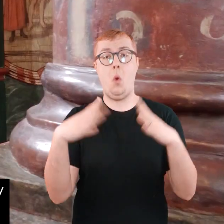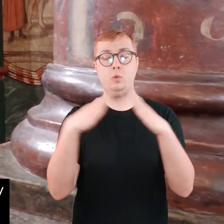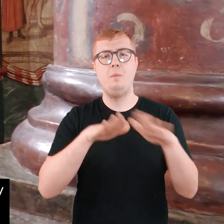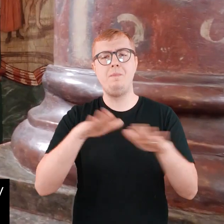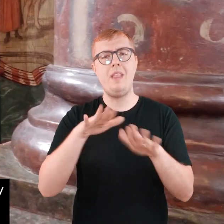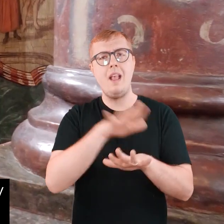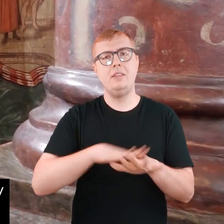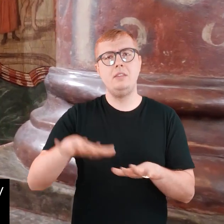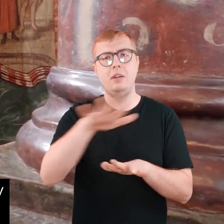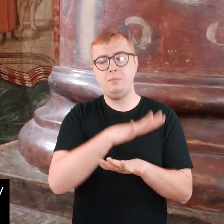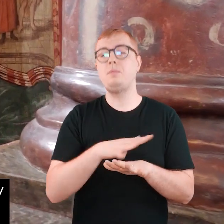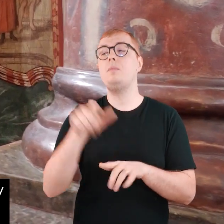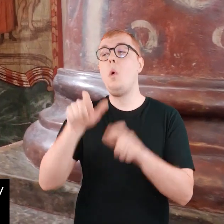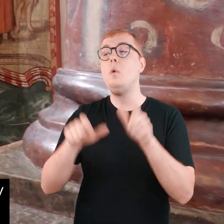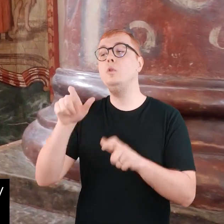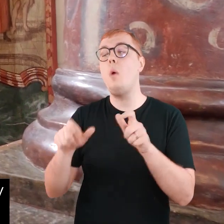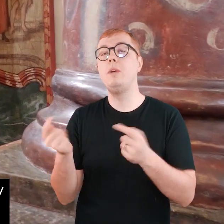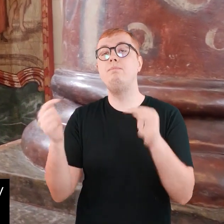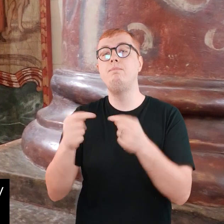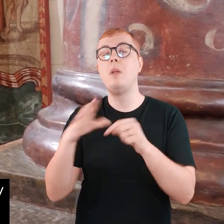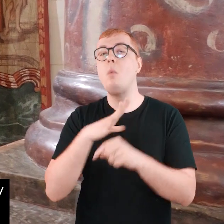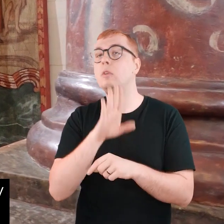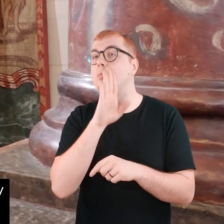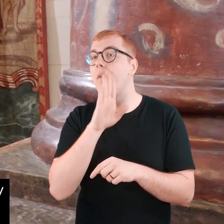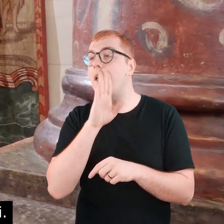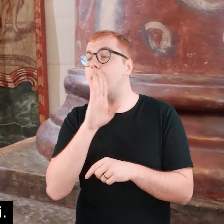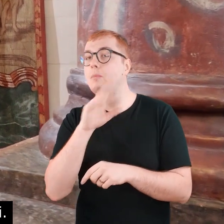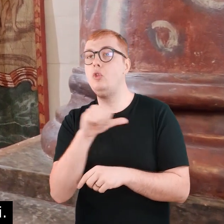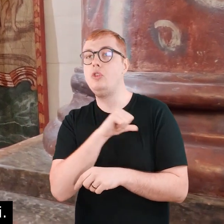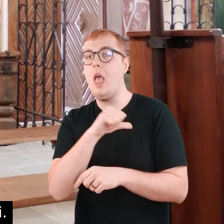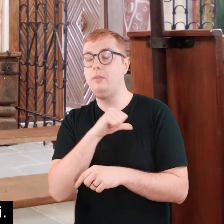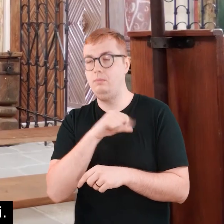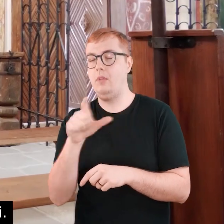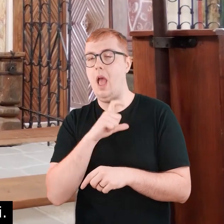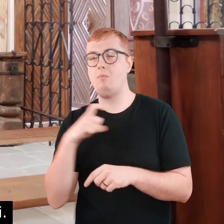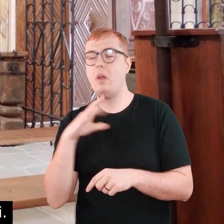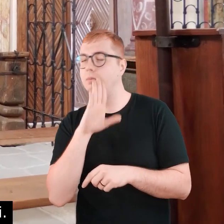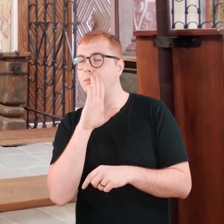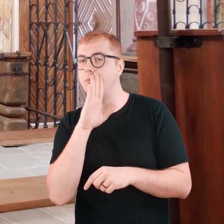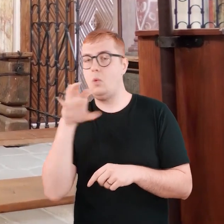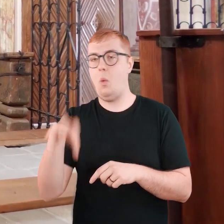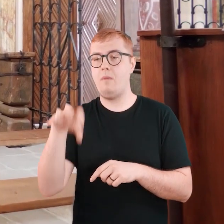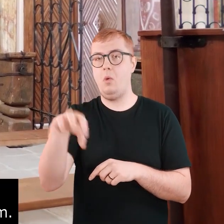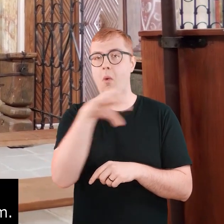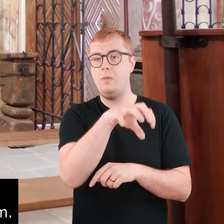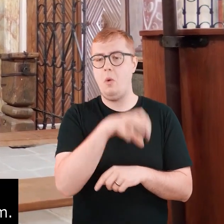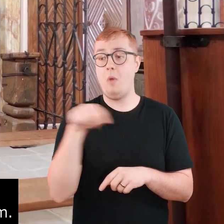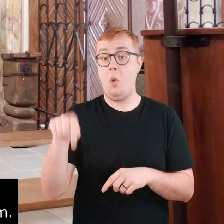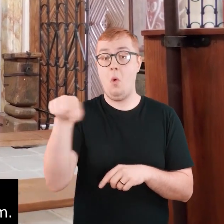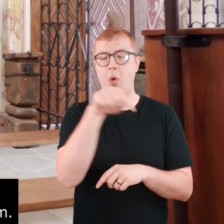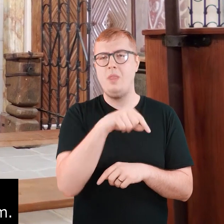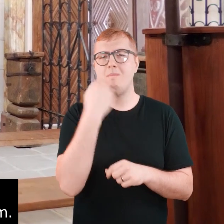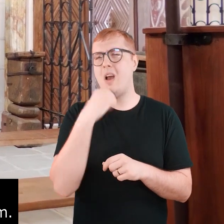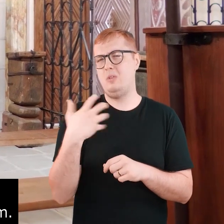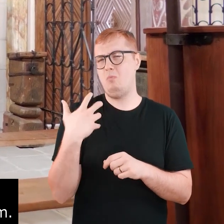osoby przychodziły i spowiadały się ze swoich grzechów kapłanowi. I one są